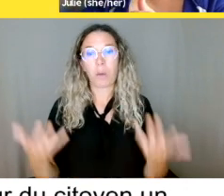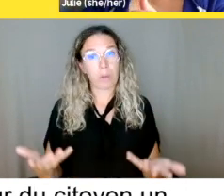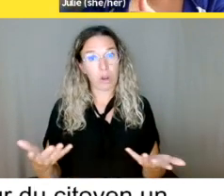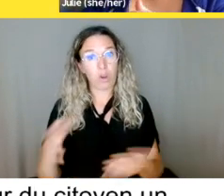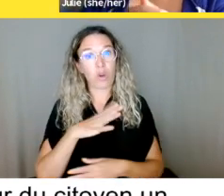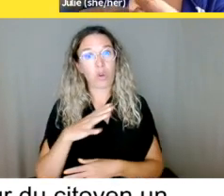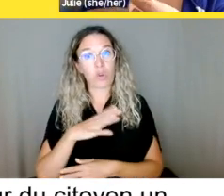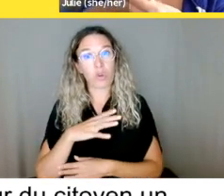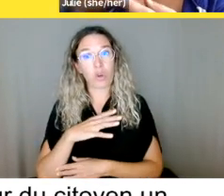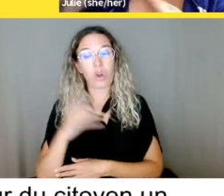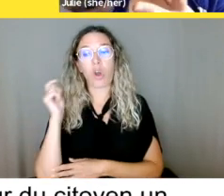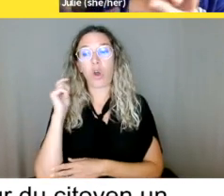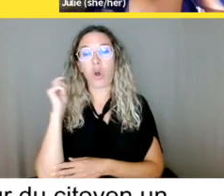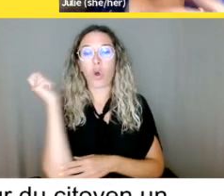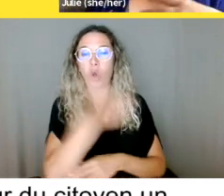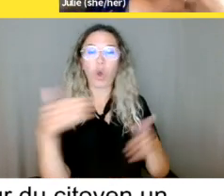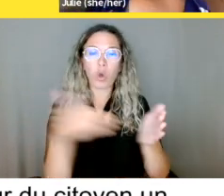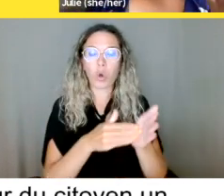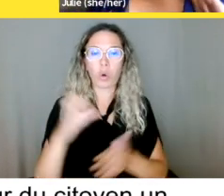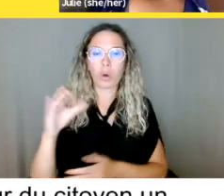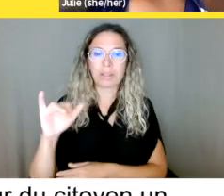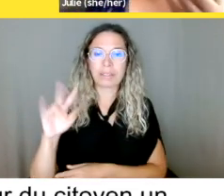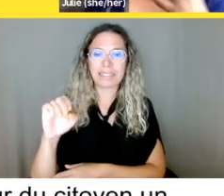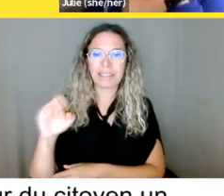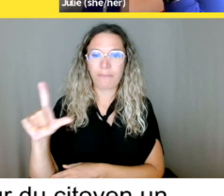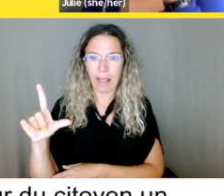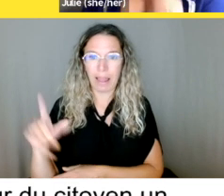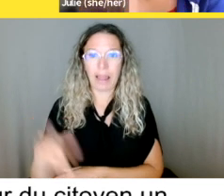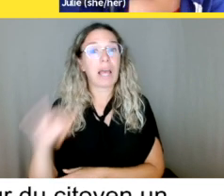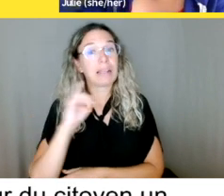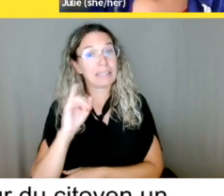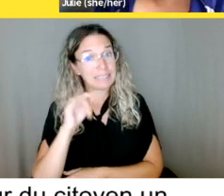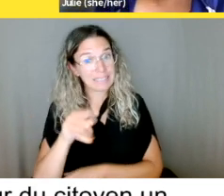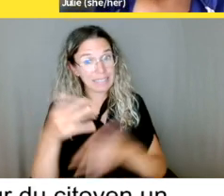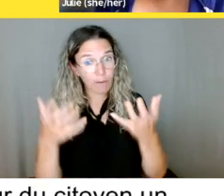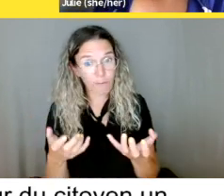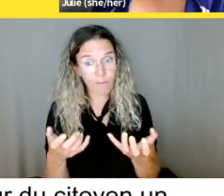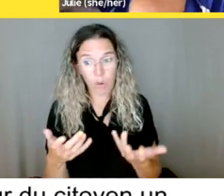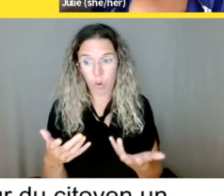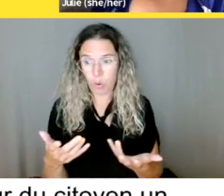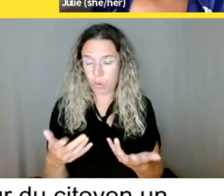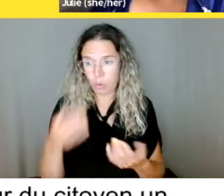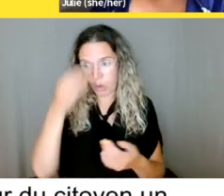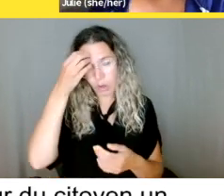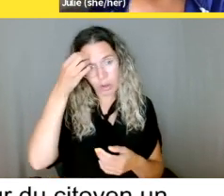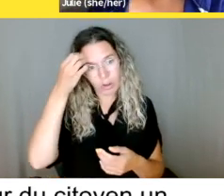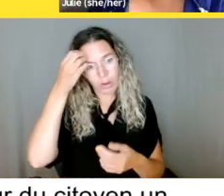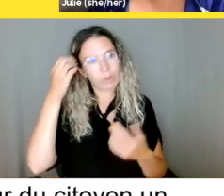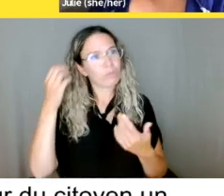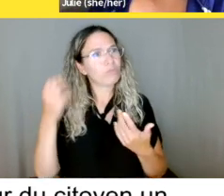'apporter un organisme ou le gouvernement en cours, mettons, à la Cour